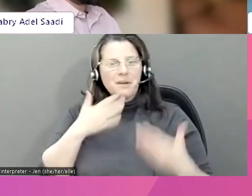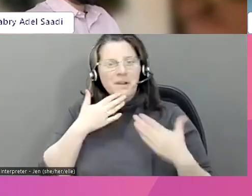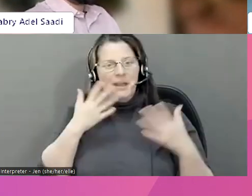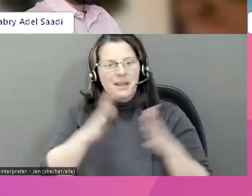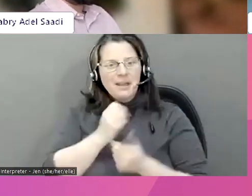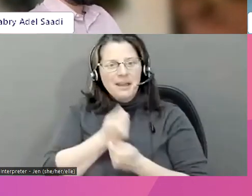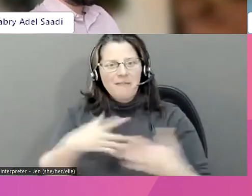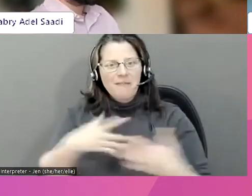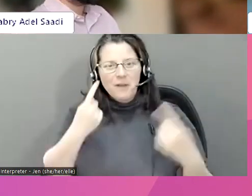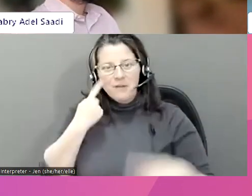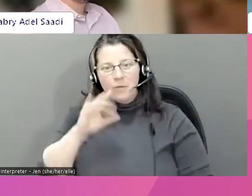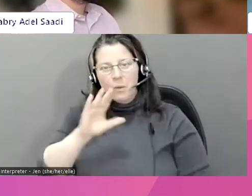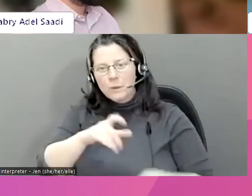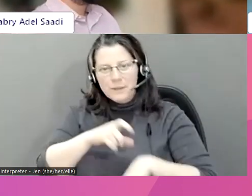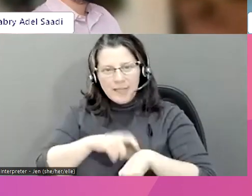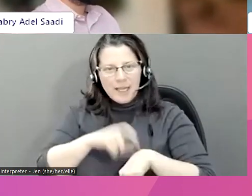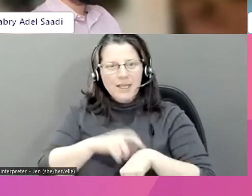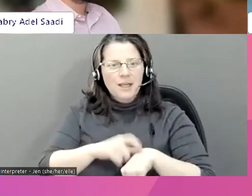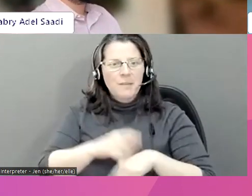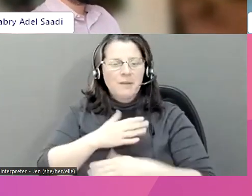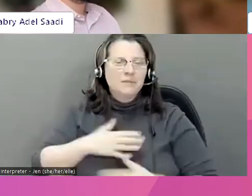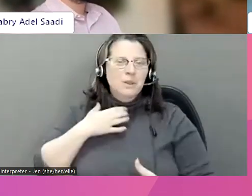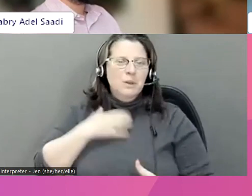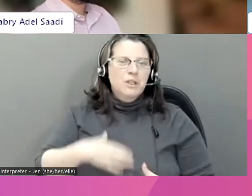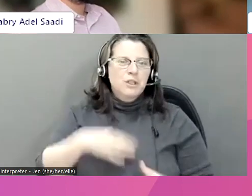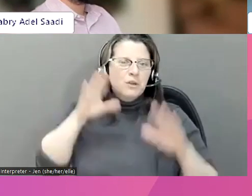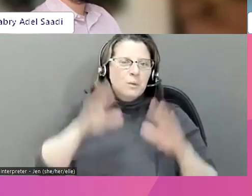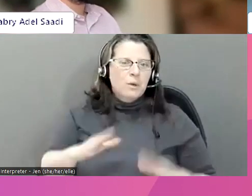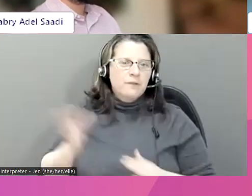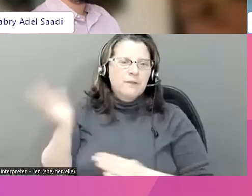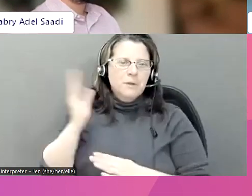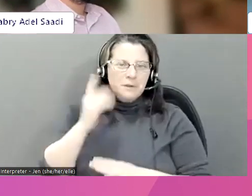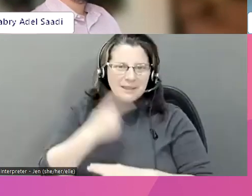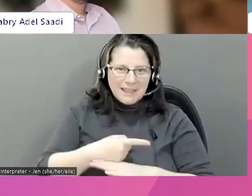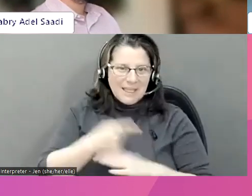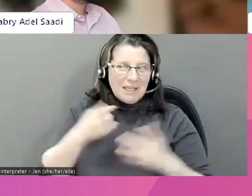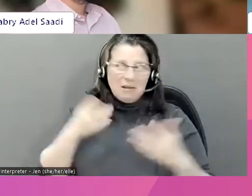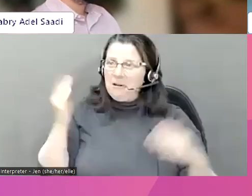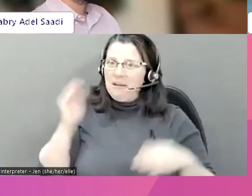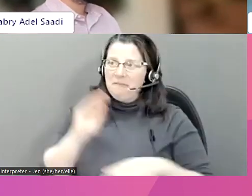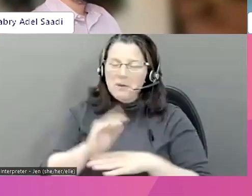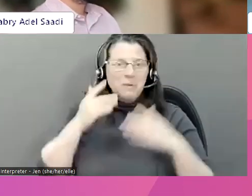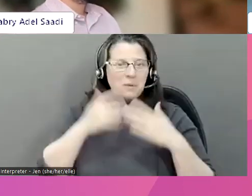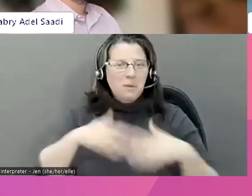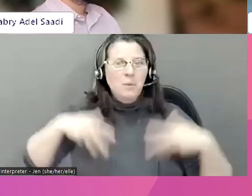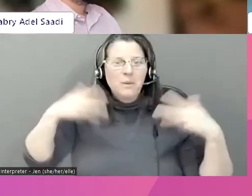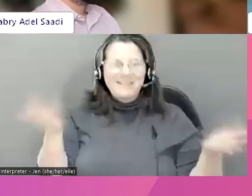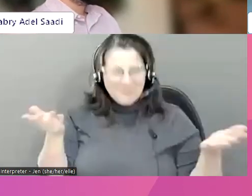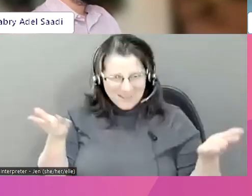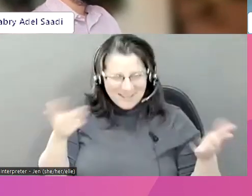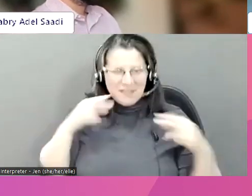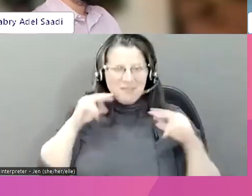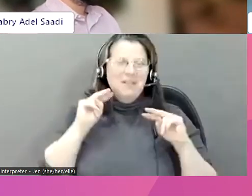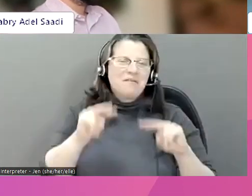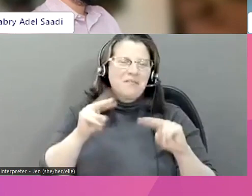Et nous remercions tous les participants. Merci de votre temps. Je vous souhaite une excellente fin de journée, que ce soit l'avant